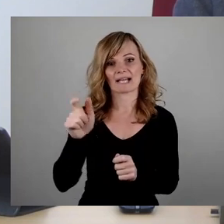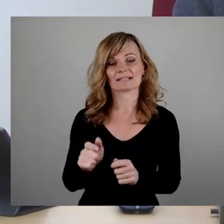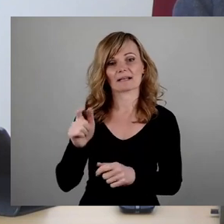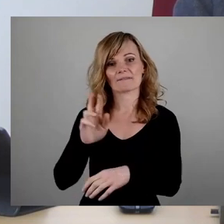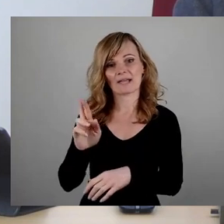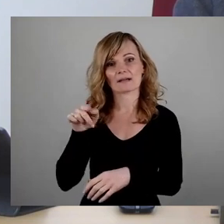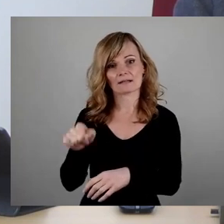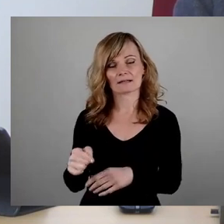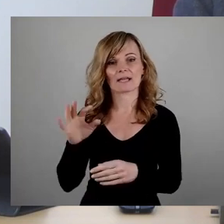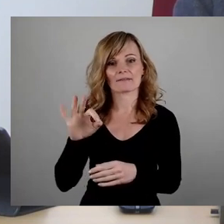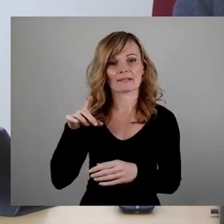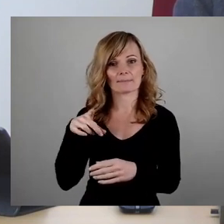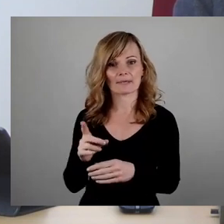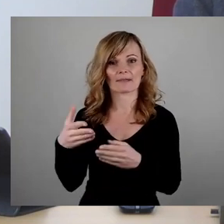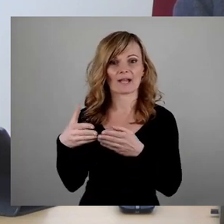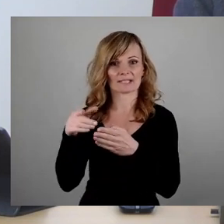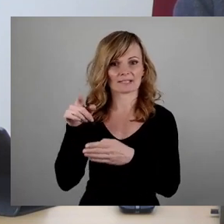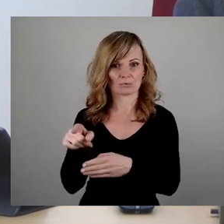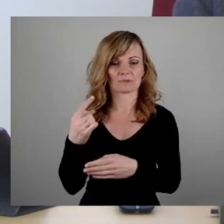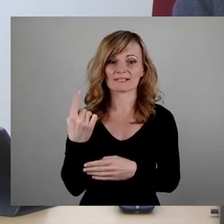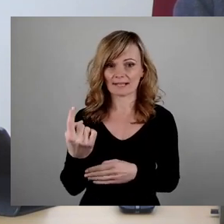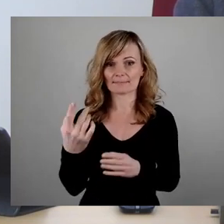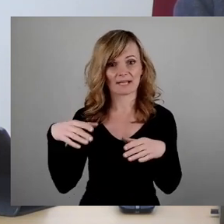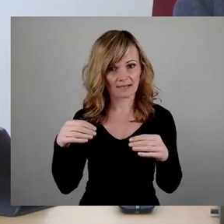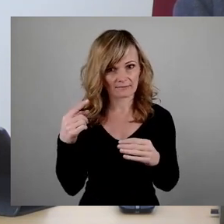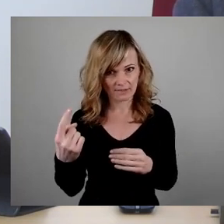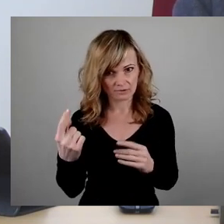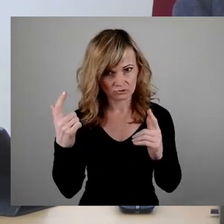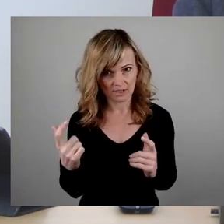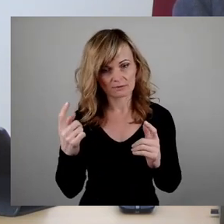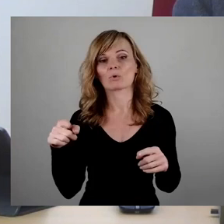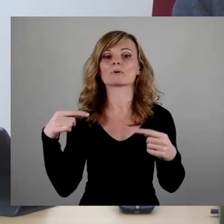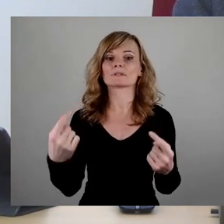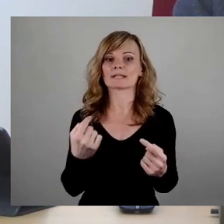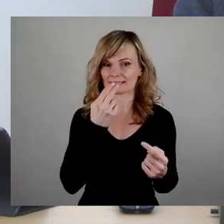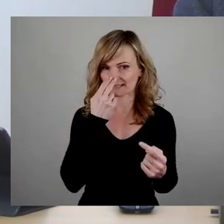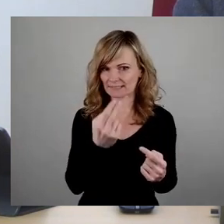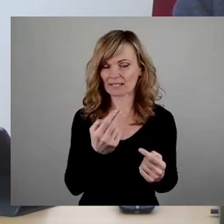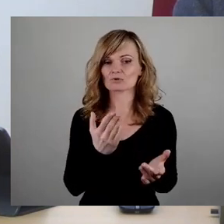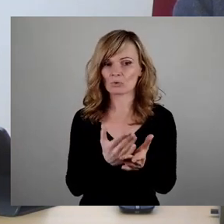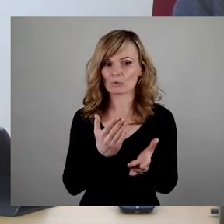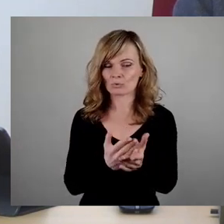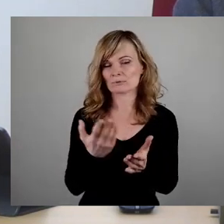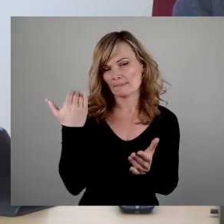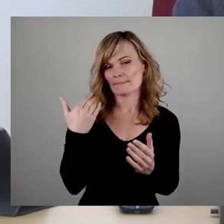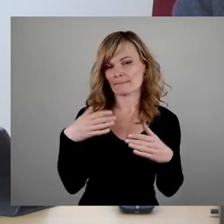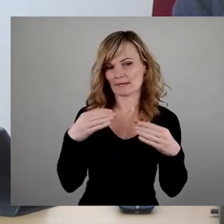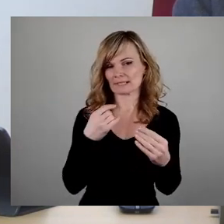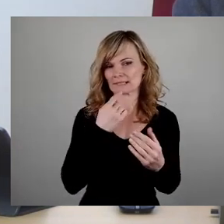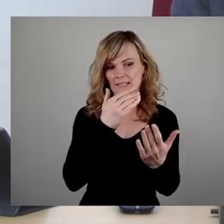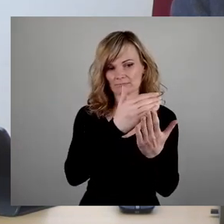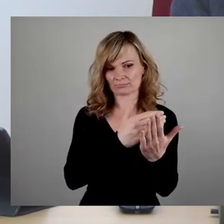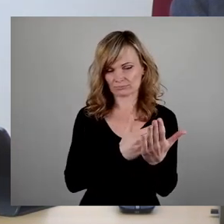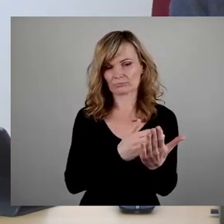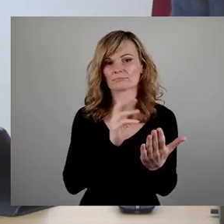-Fraktion. Sie würde zunächst starten und wie ich es eingangs gesagt habe,